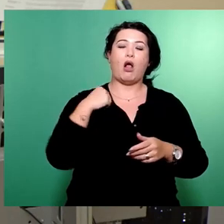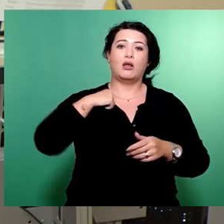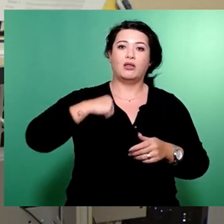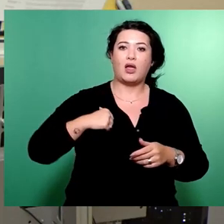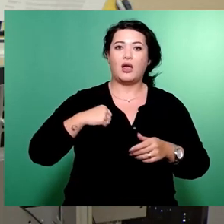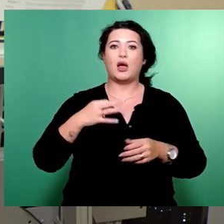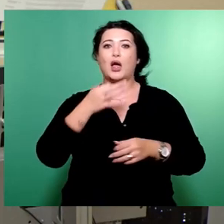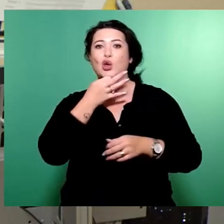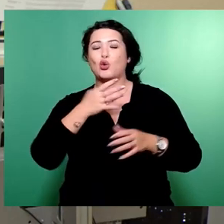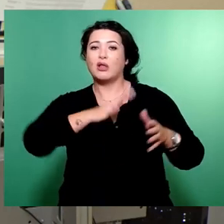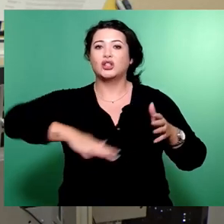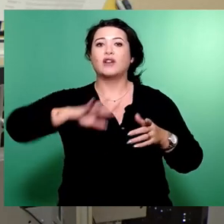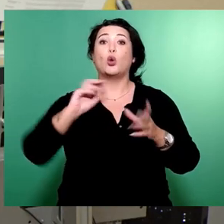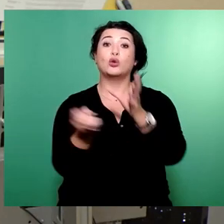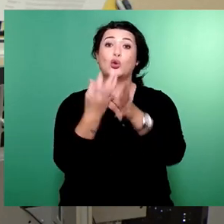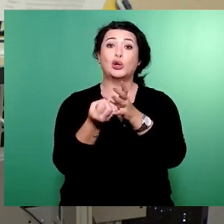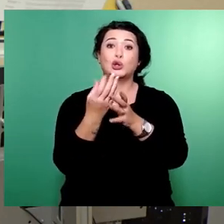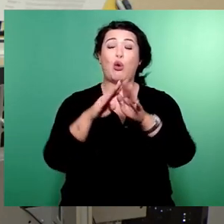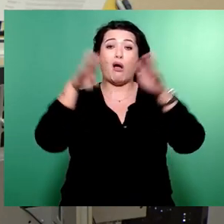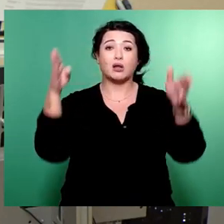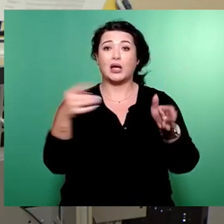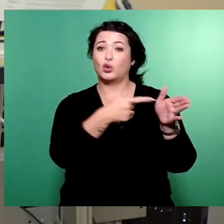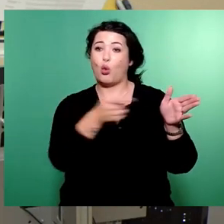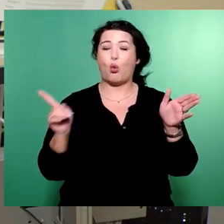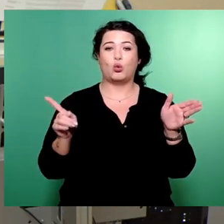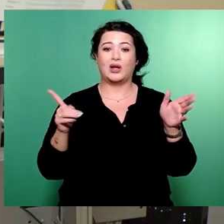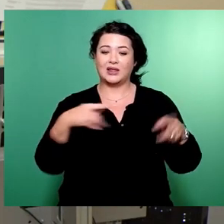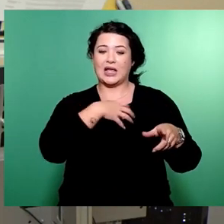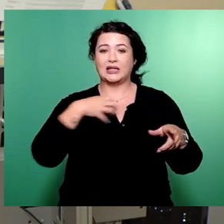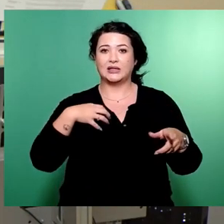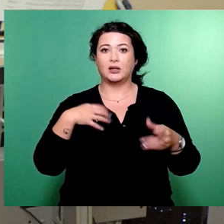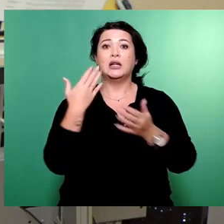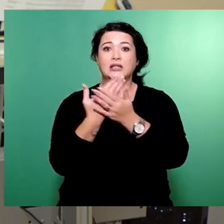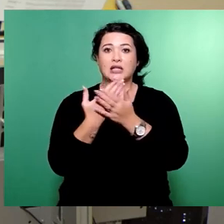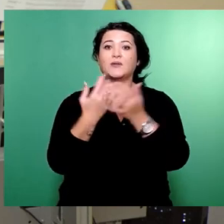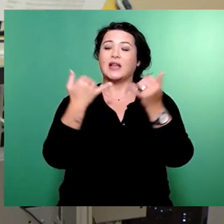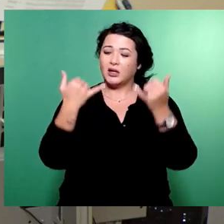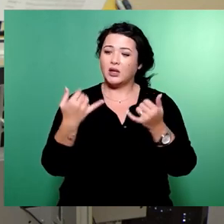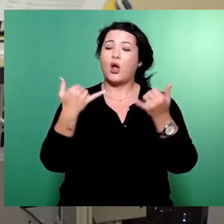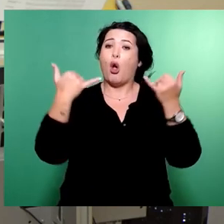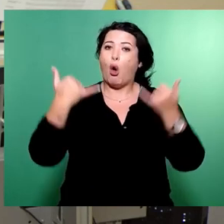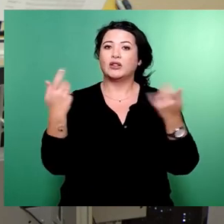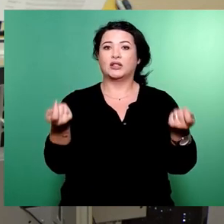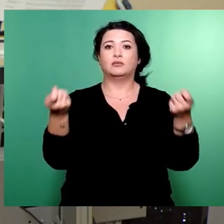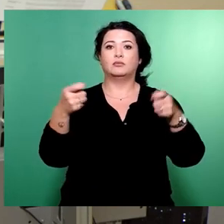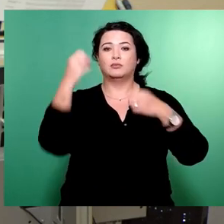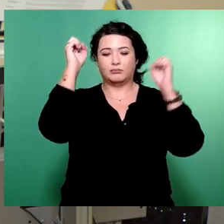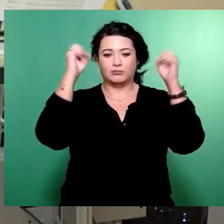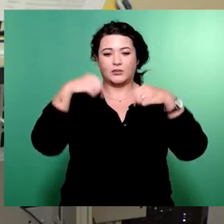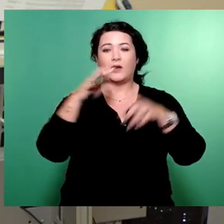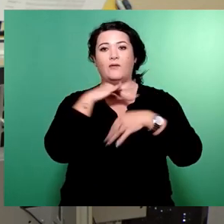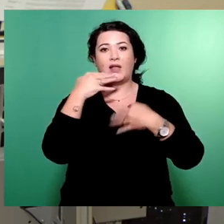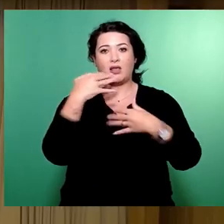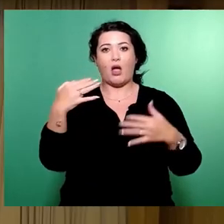Kultureinrichtungen in dieser Stadt. Meine Damen und Herren, stimmen wir diesem Haushalt zu. Vielen Dank für Ihre Aufmerksamkeit.